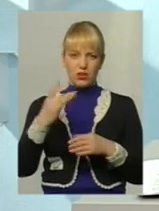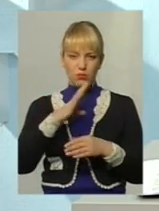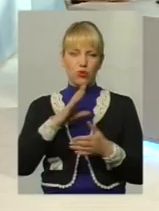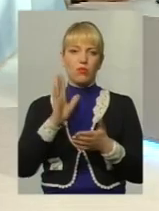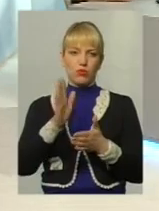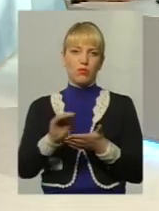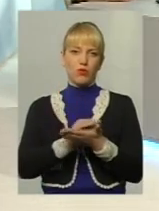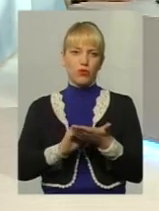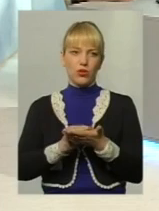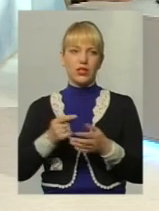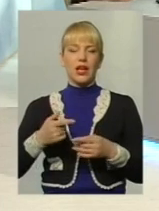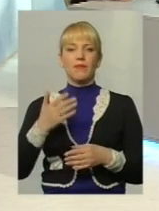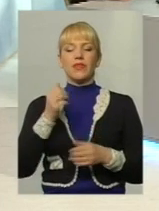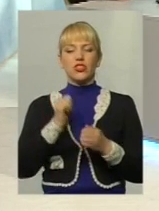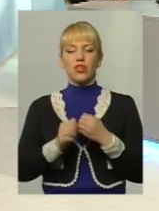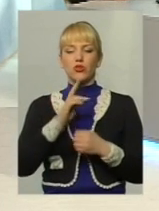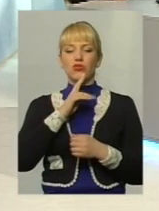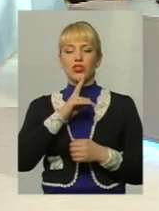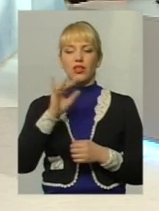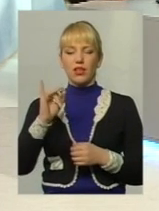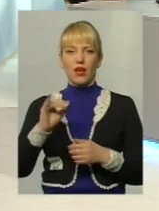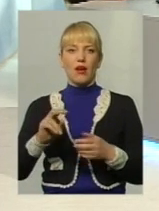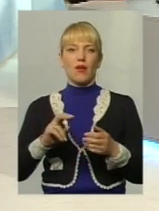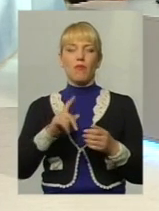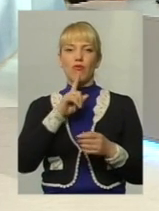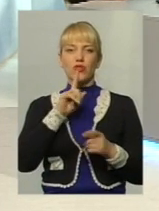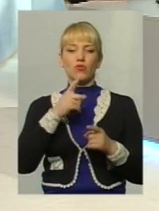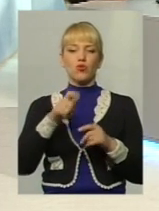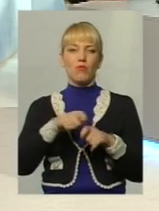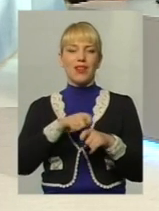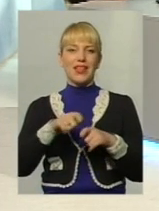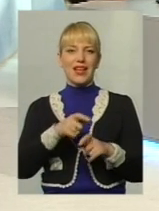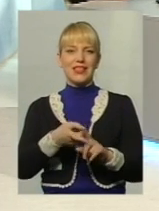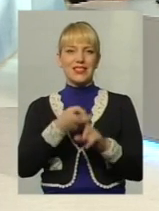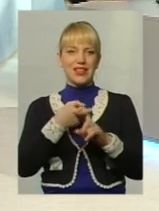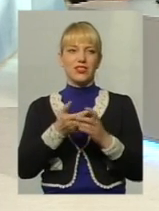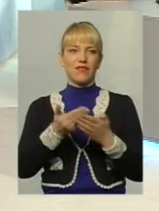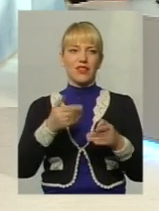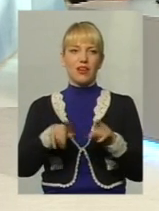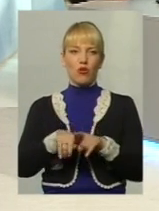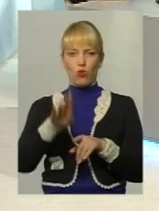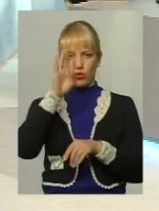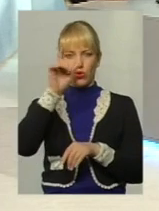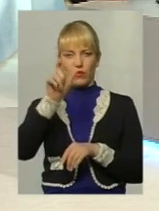Часто жінки мовчають, тому що матеріально залежні від такого чоловіка.